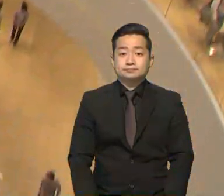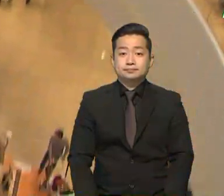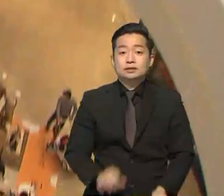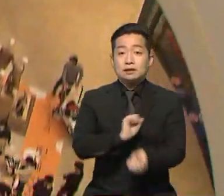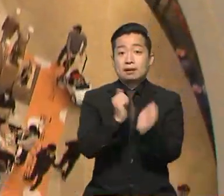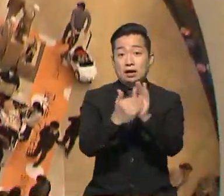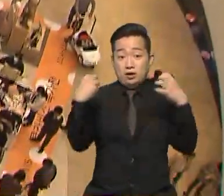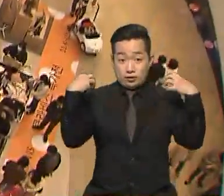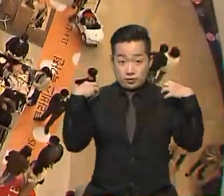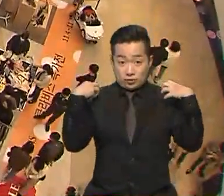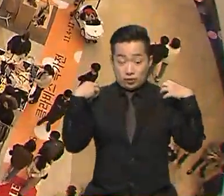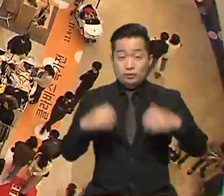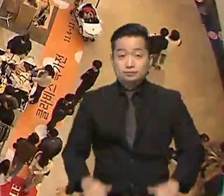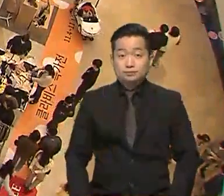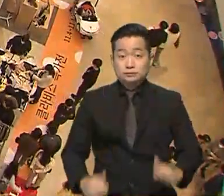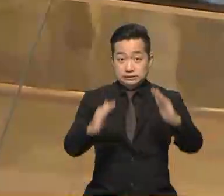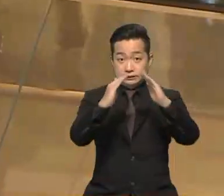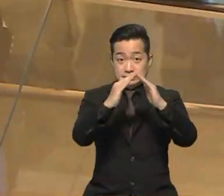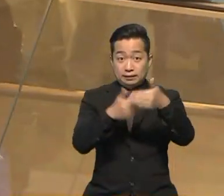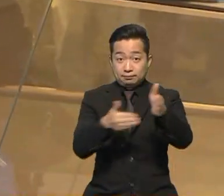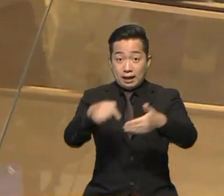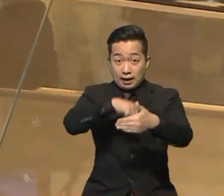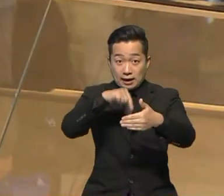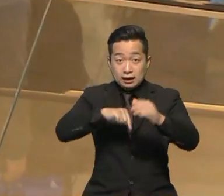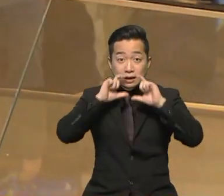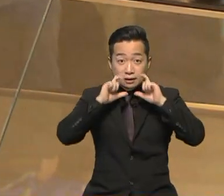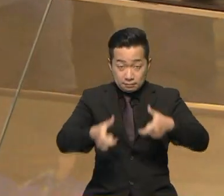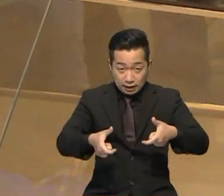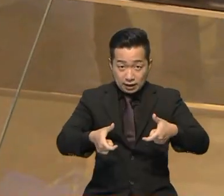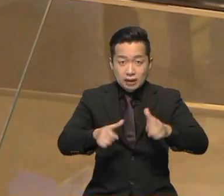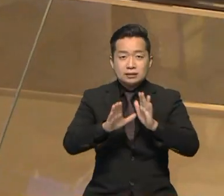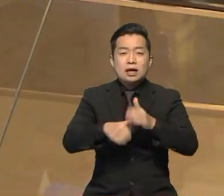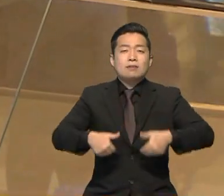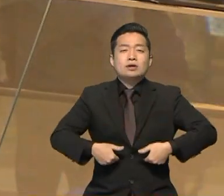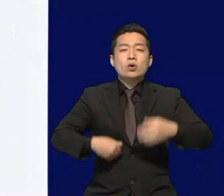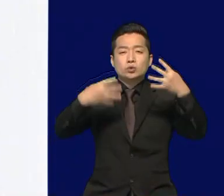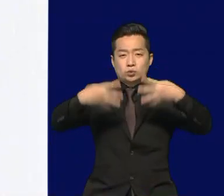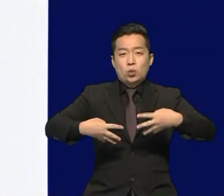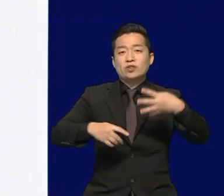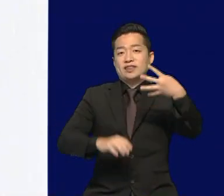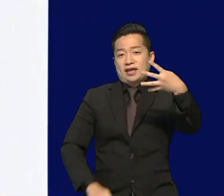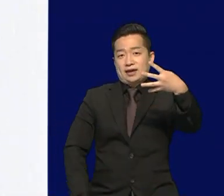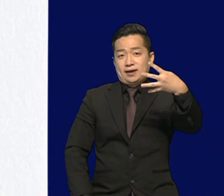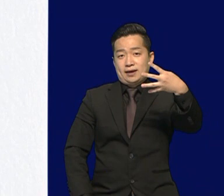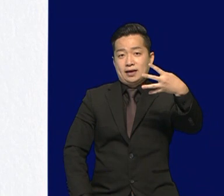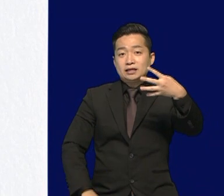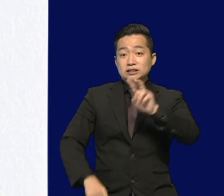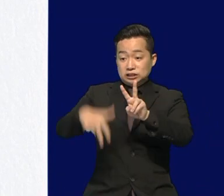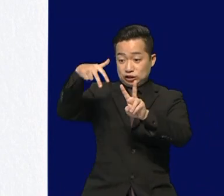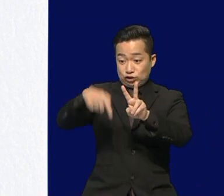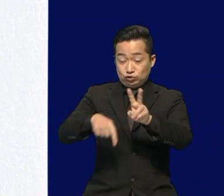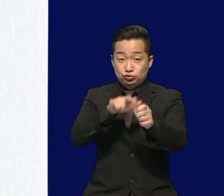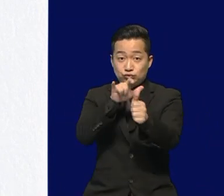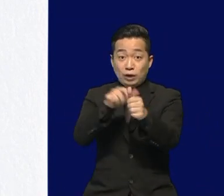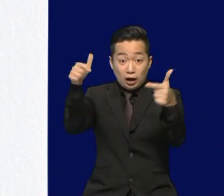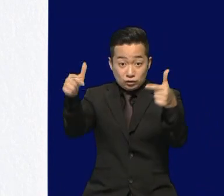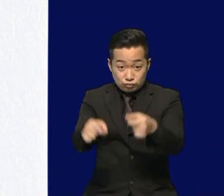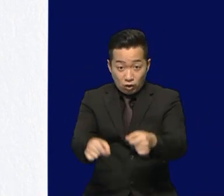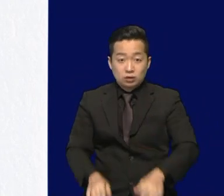방역당국은 실내마스크 의무 해제를 위한 4가지 조건을 제시했습니다. 2주 이상 확진자가 감소하거나